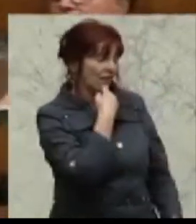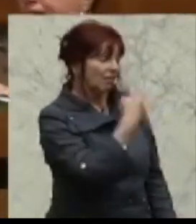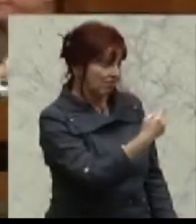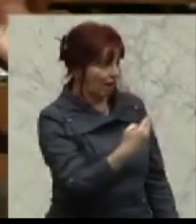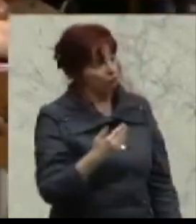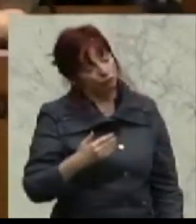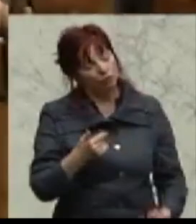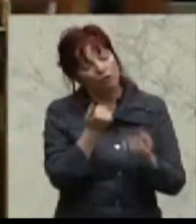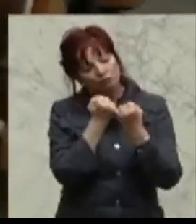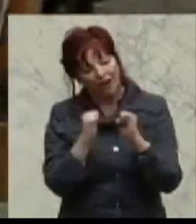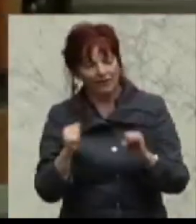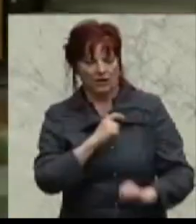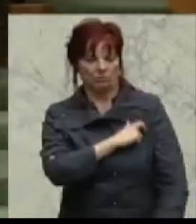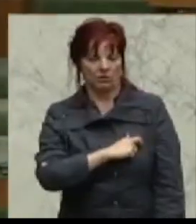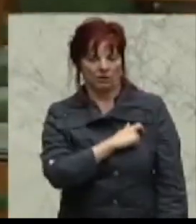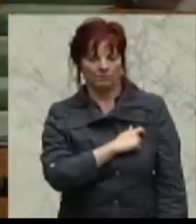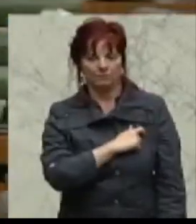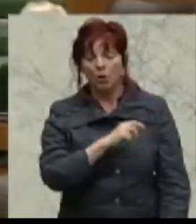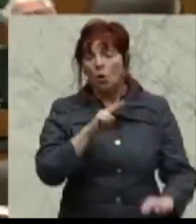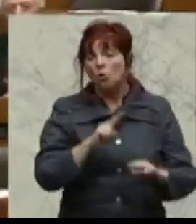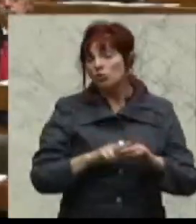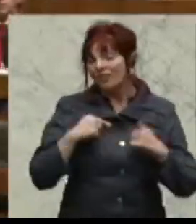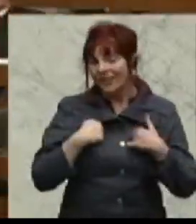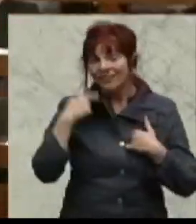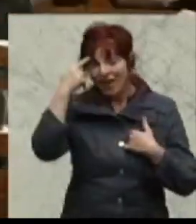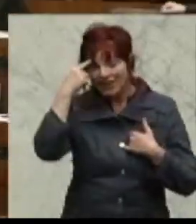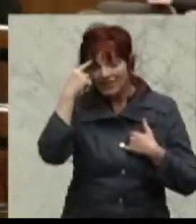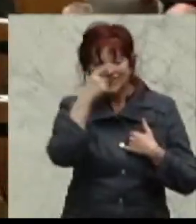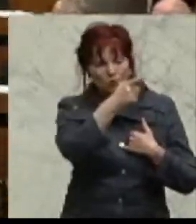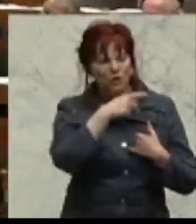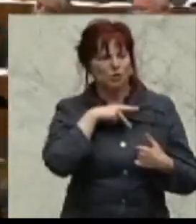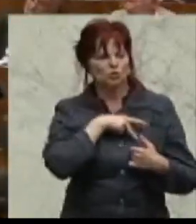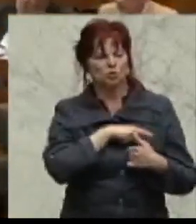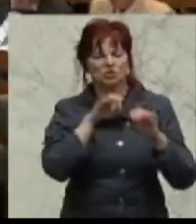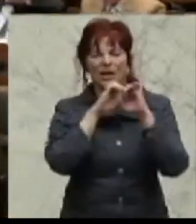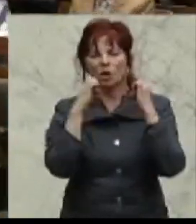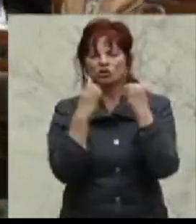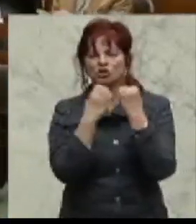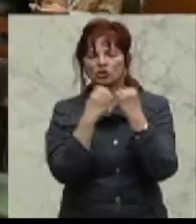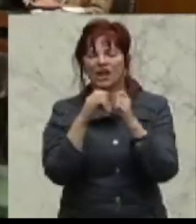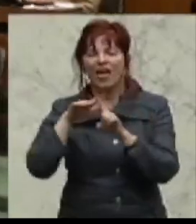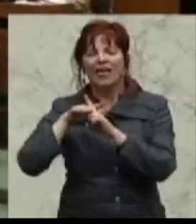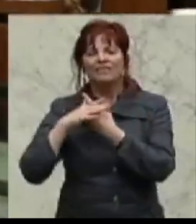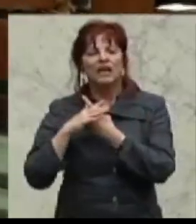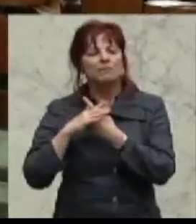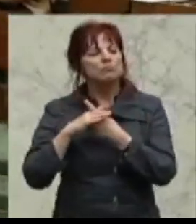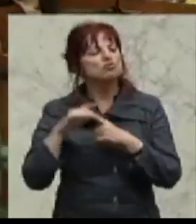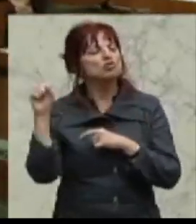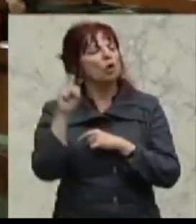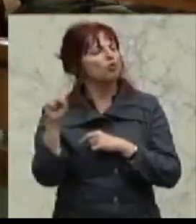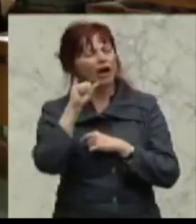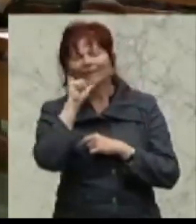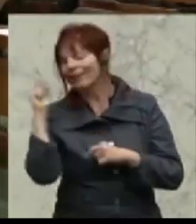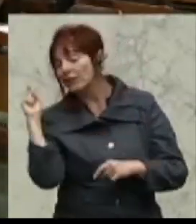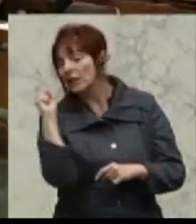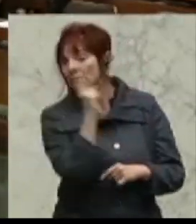Und wenn ich dann weiß, dass diese Leute aus diesem Sozialausschuss des Teams Stronach dort nicht hingehen, aber den Herrn Minister